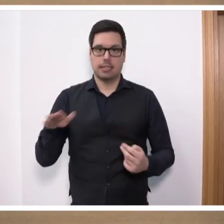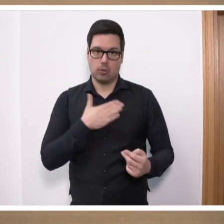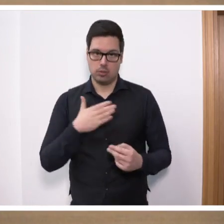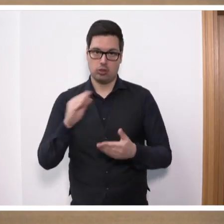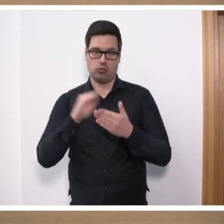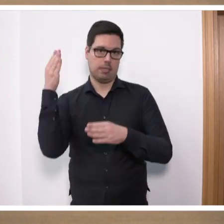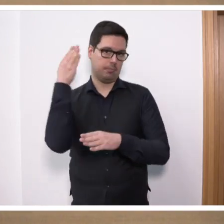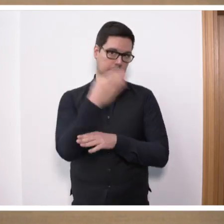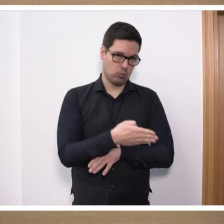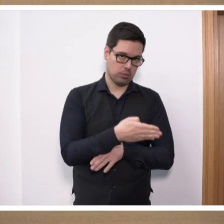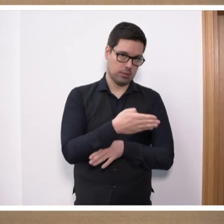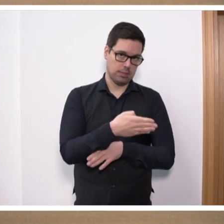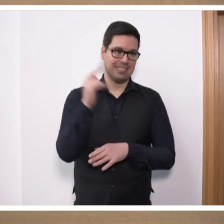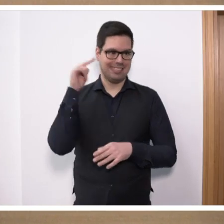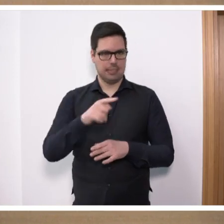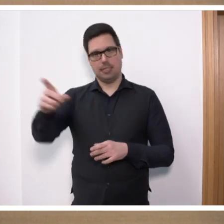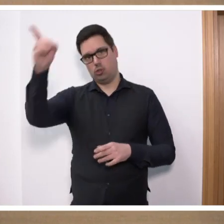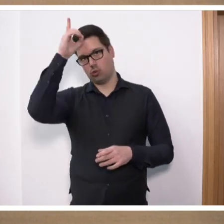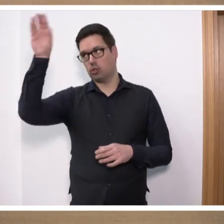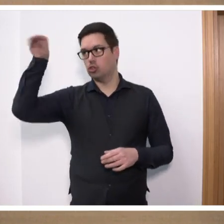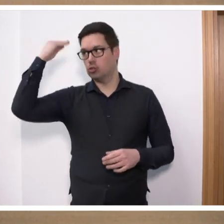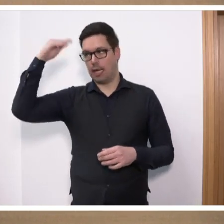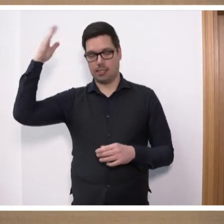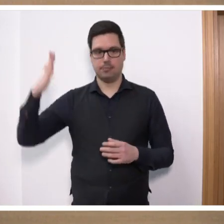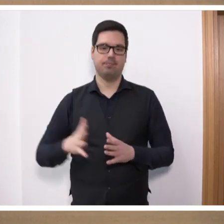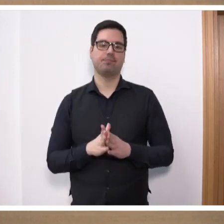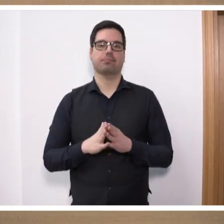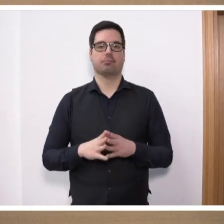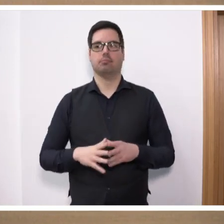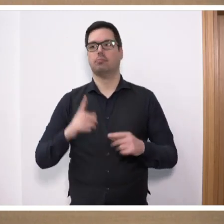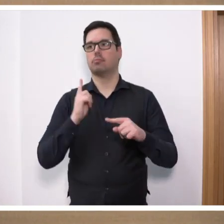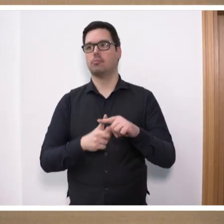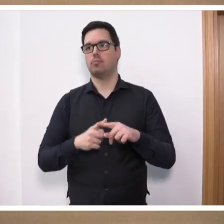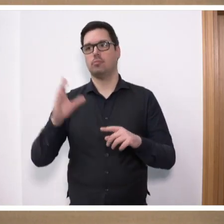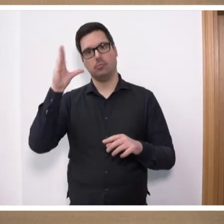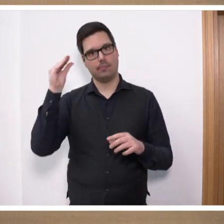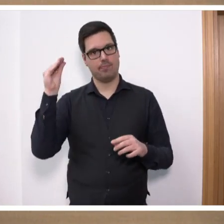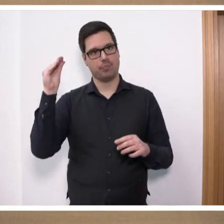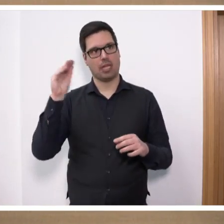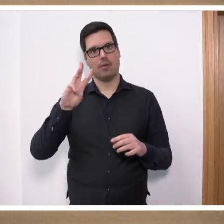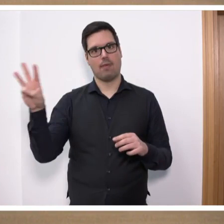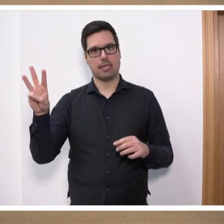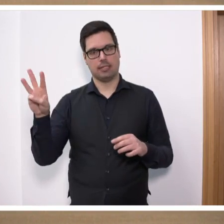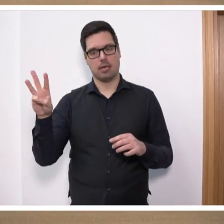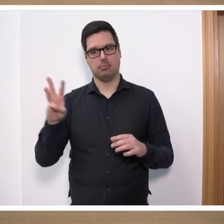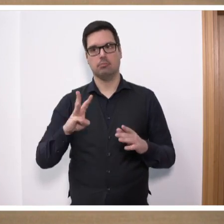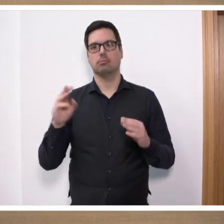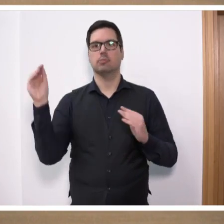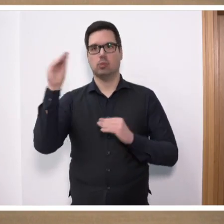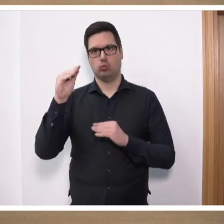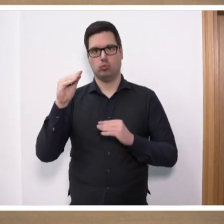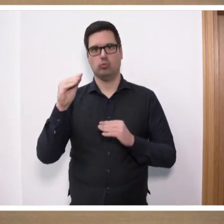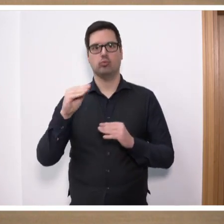besuchen, dass die Deutsch lernen. Und Herr Wagner hat dann auch angefügt, dass sie natürlich auch